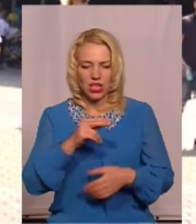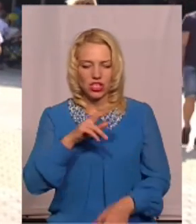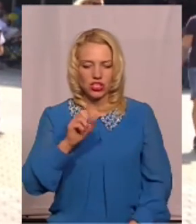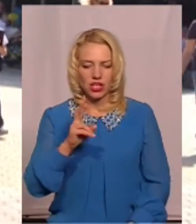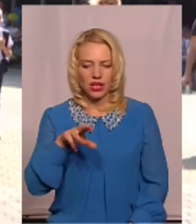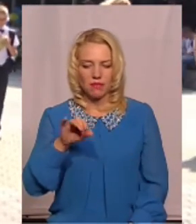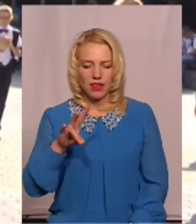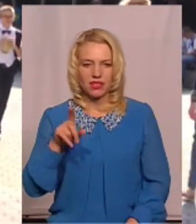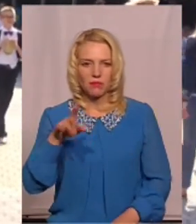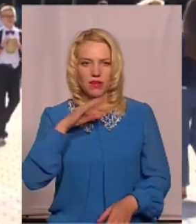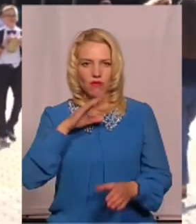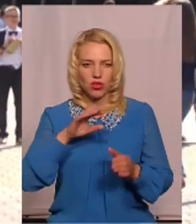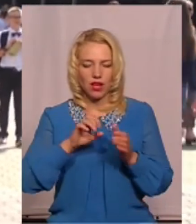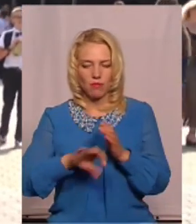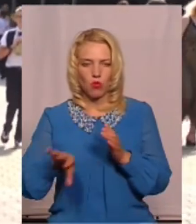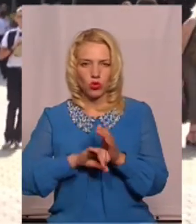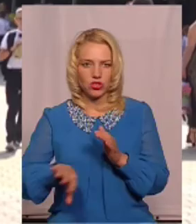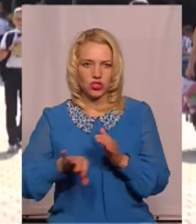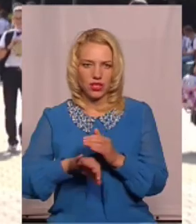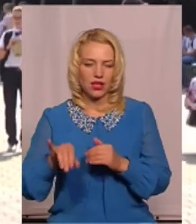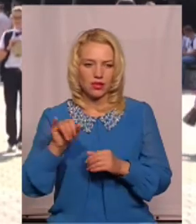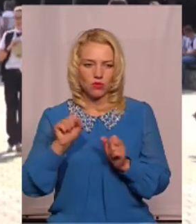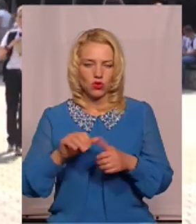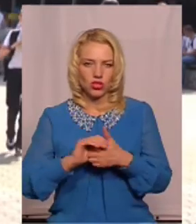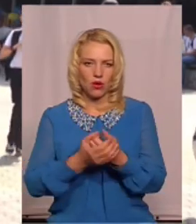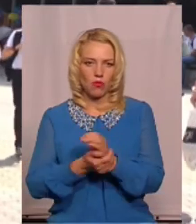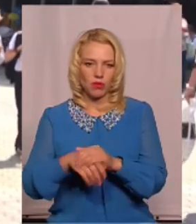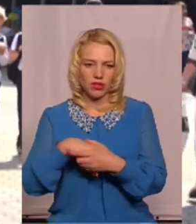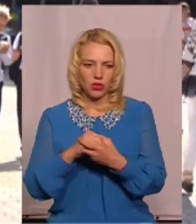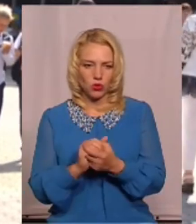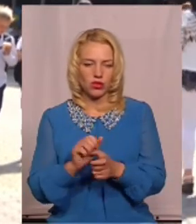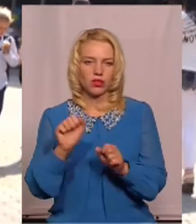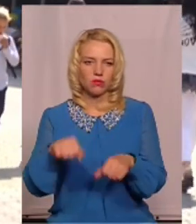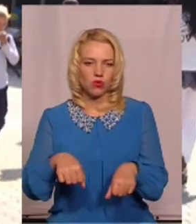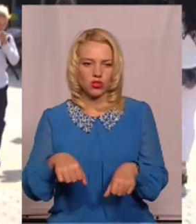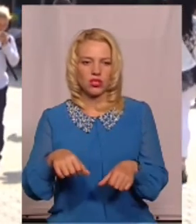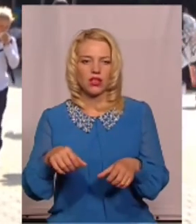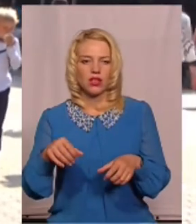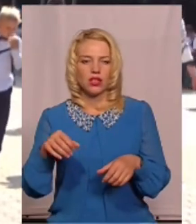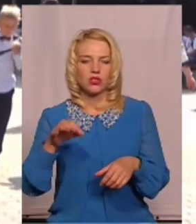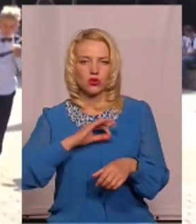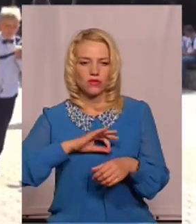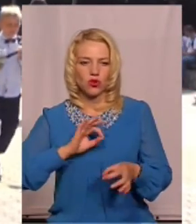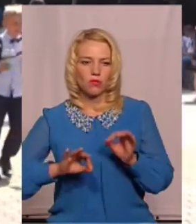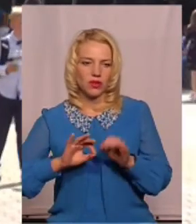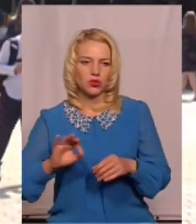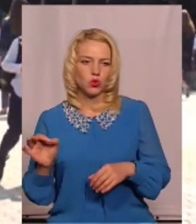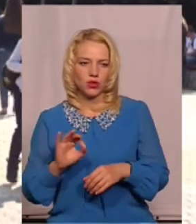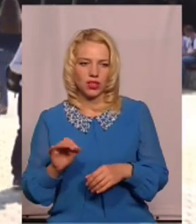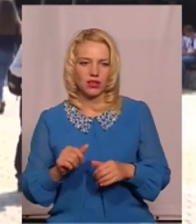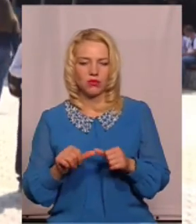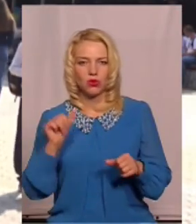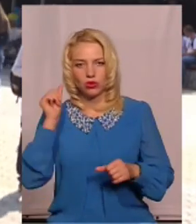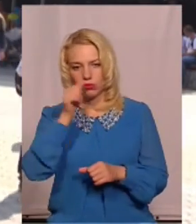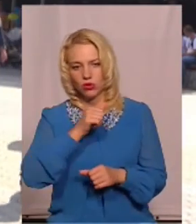вода протічна, можна помити руки, можна скористуватись нормальним туалетом. Минулого року ми